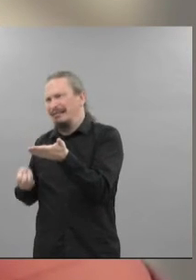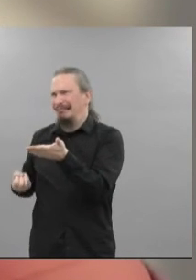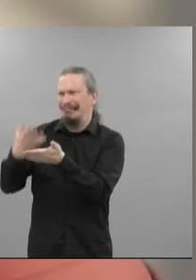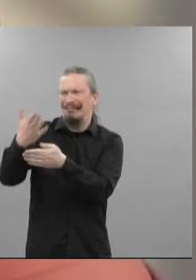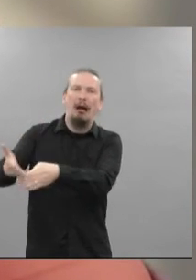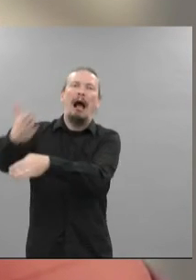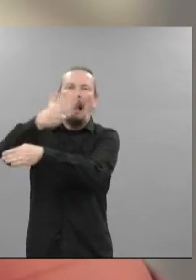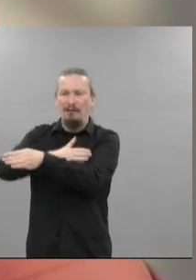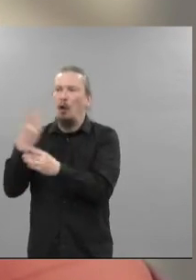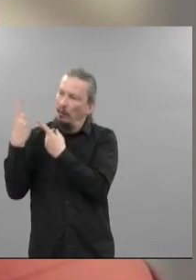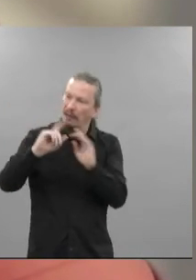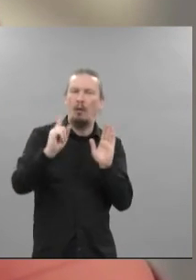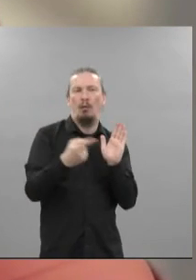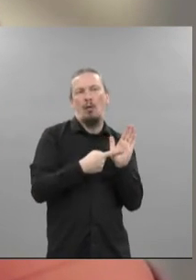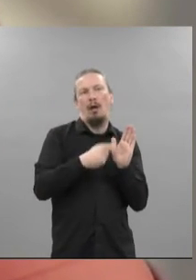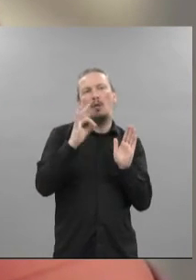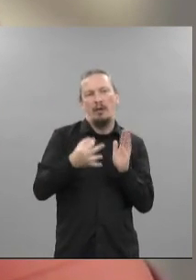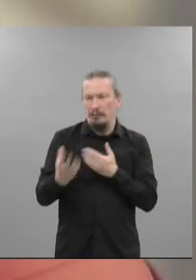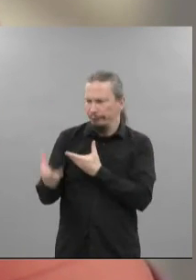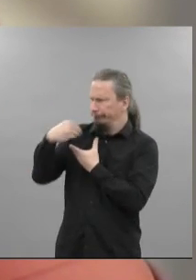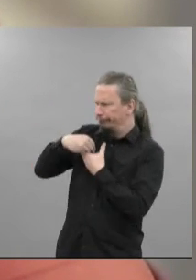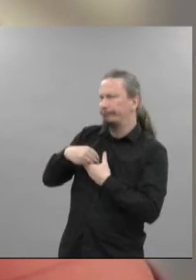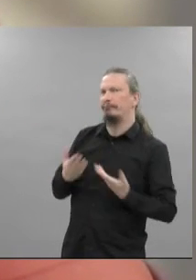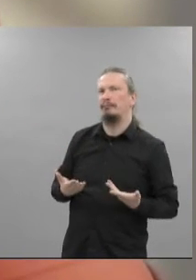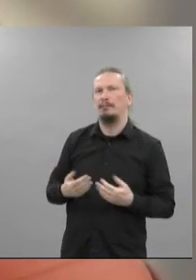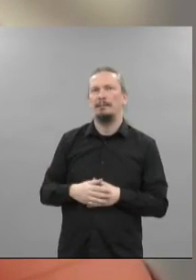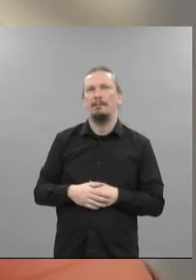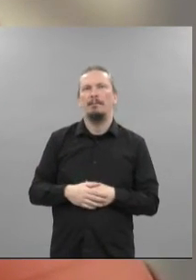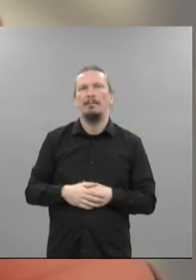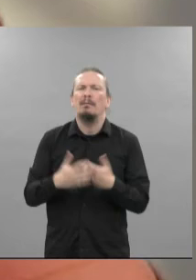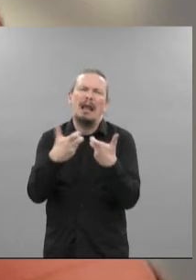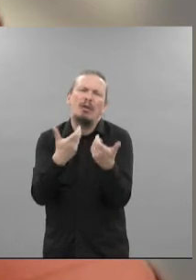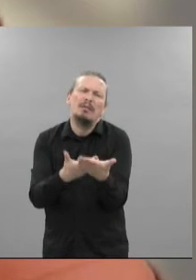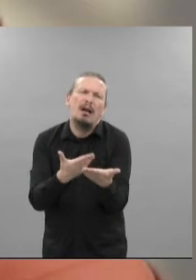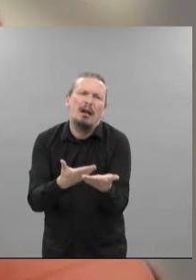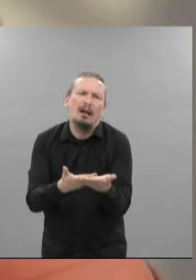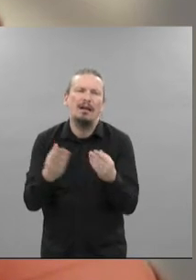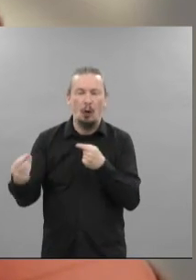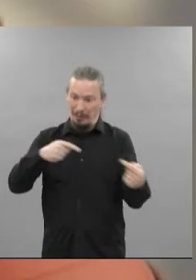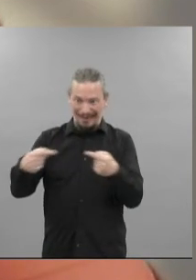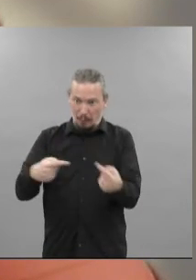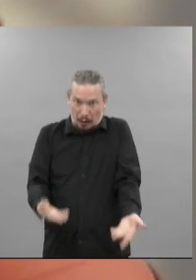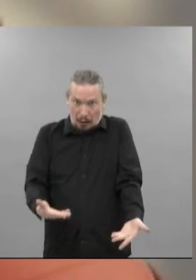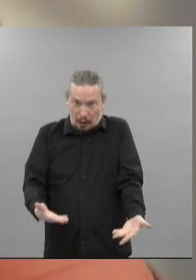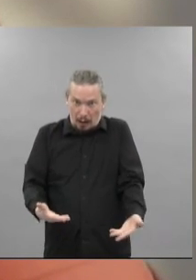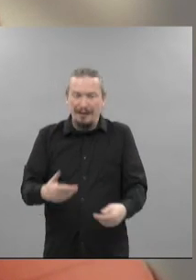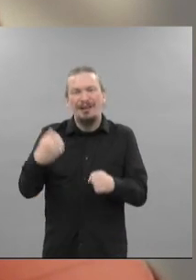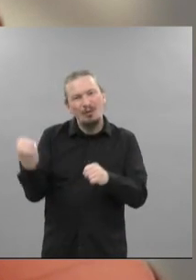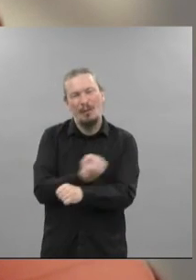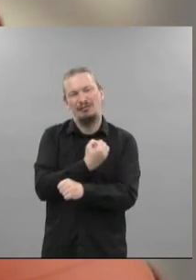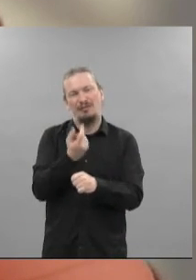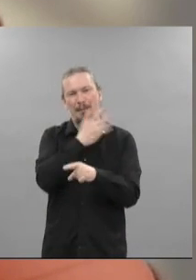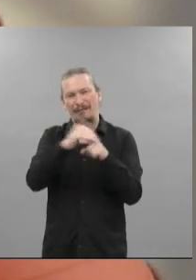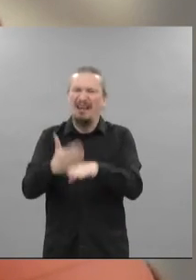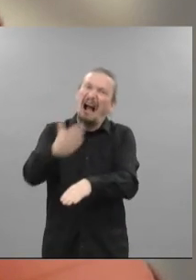le Président et que ces éléments seront bien pris en compte. Ce sont quelques exemples pour illustrer le débat qui, nous semble, aurait été nécessaire